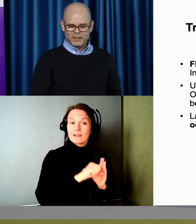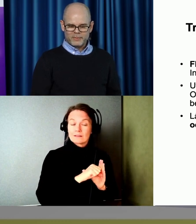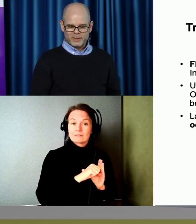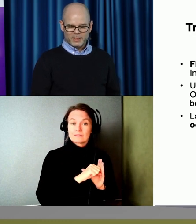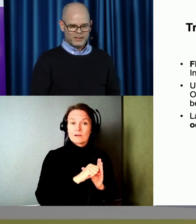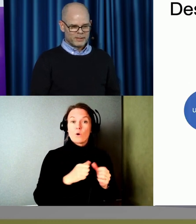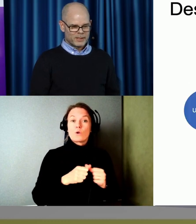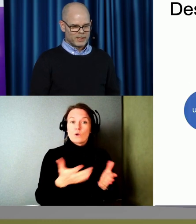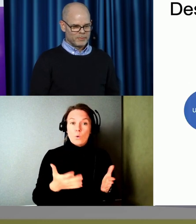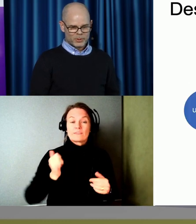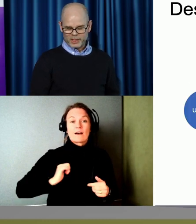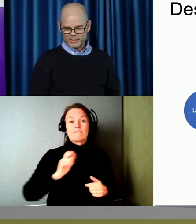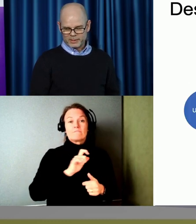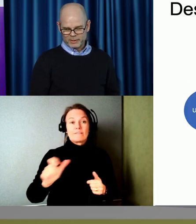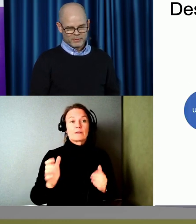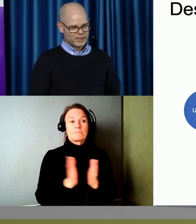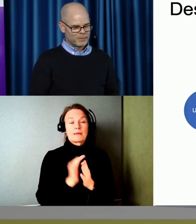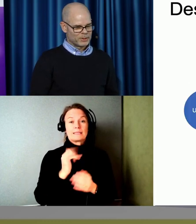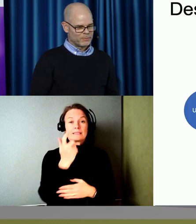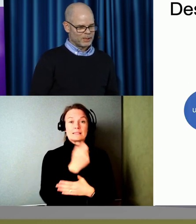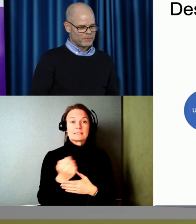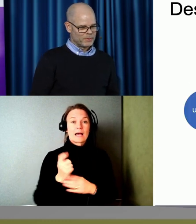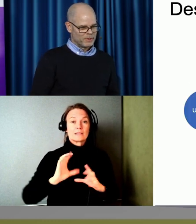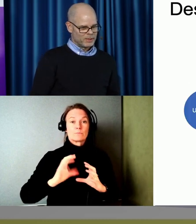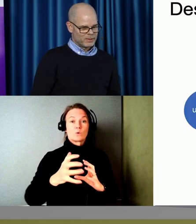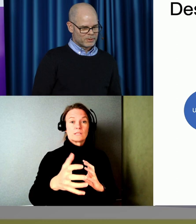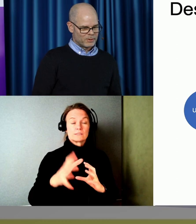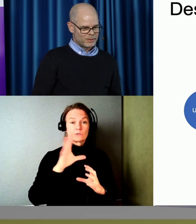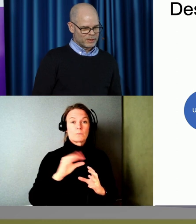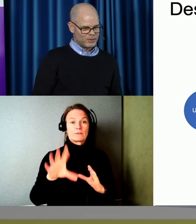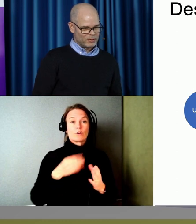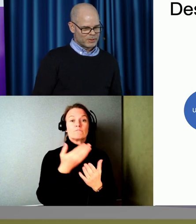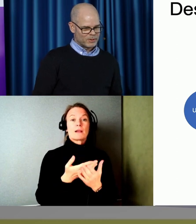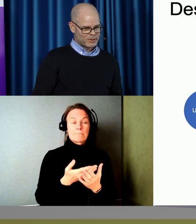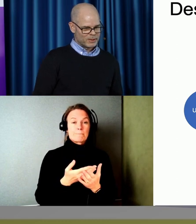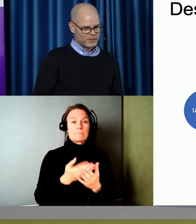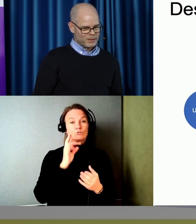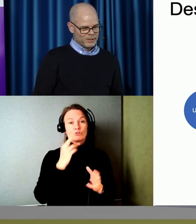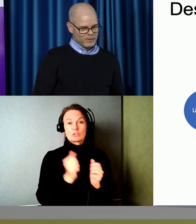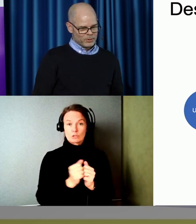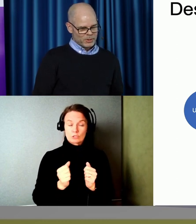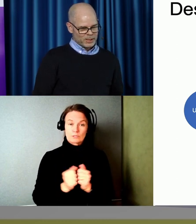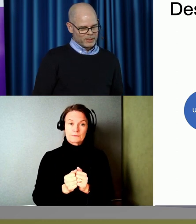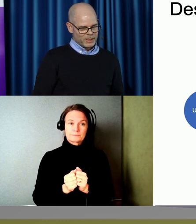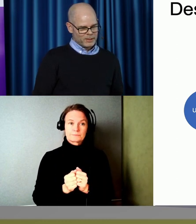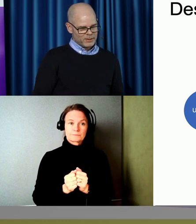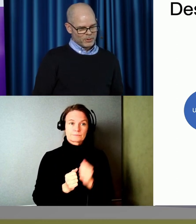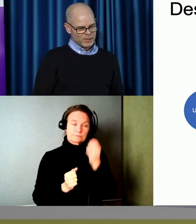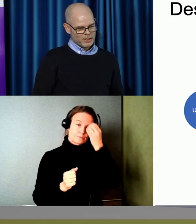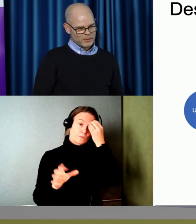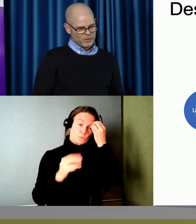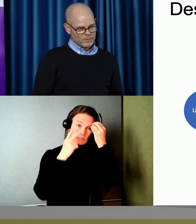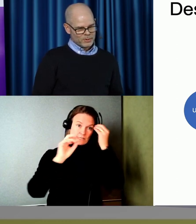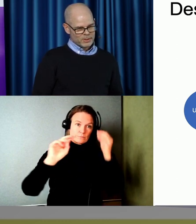vara med i designprocessen när man tar fram saker, nya saker. Och då ser ni här